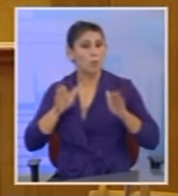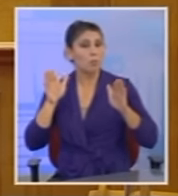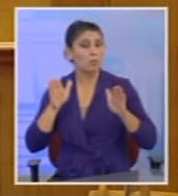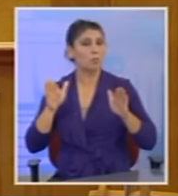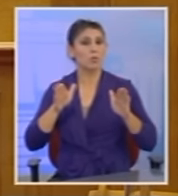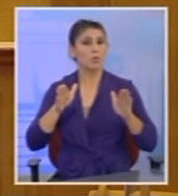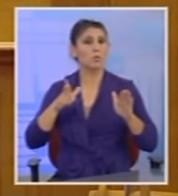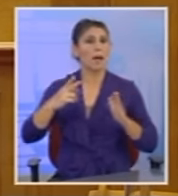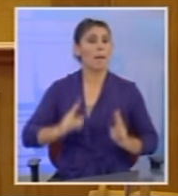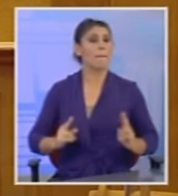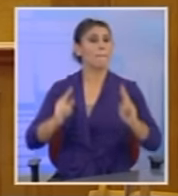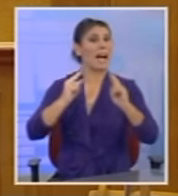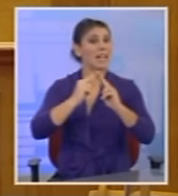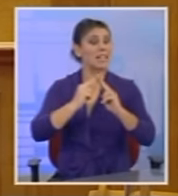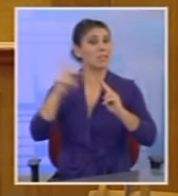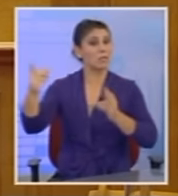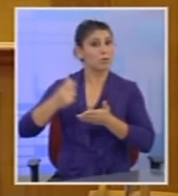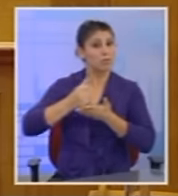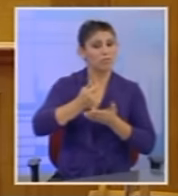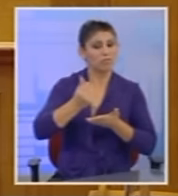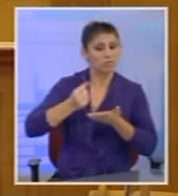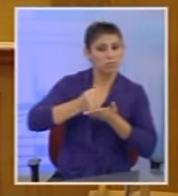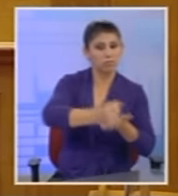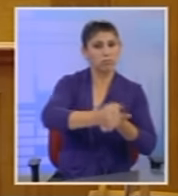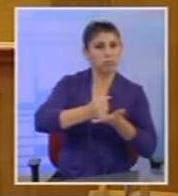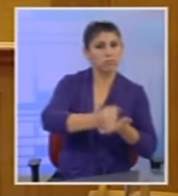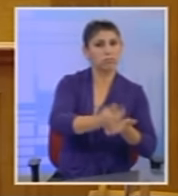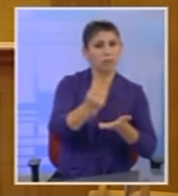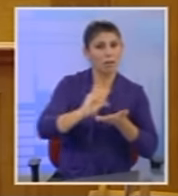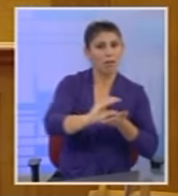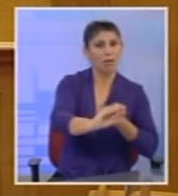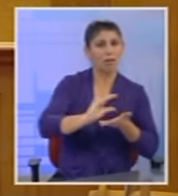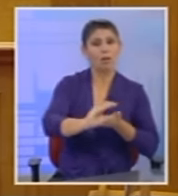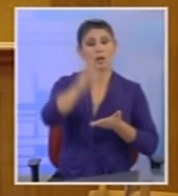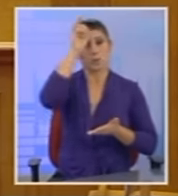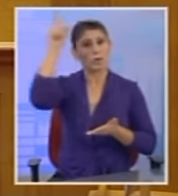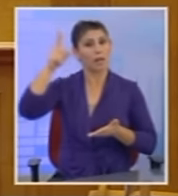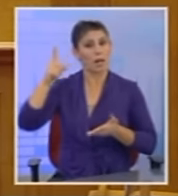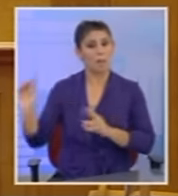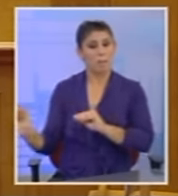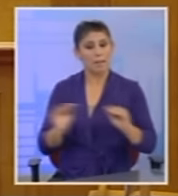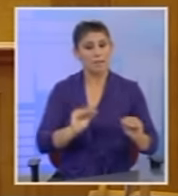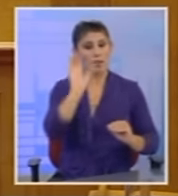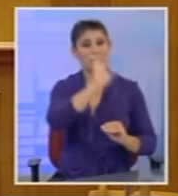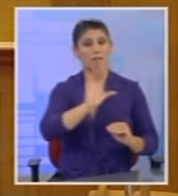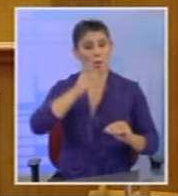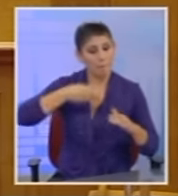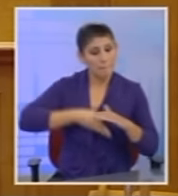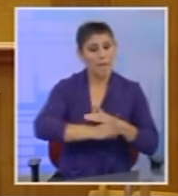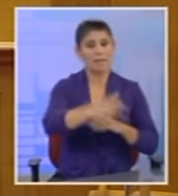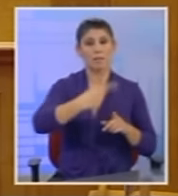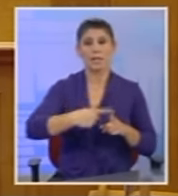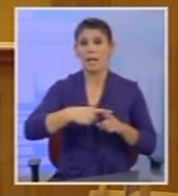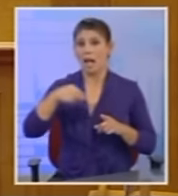Ισλαμιστών που χρηματοδοτούν συνεχώς, οι Τούρκοι που τους φέρνουν στην Ευρώπη, μέσω της Ελλάδος και αλλού, που είναι βασικοί,